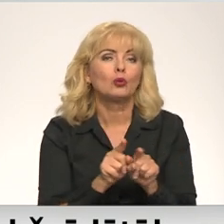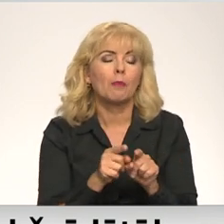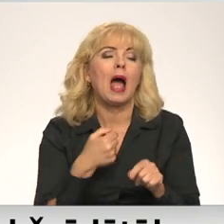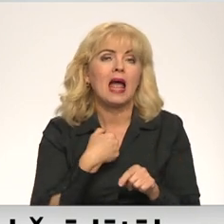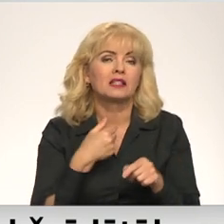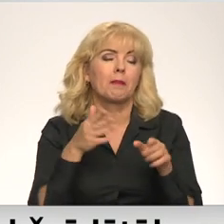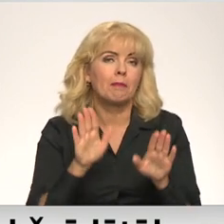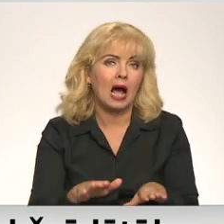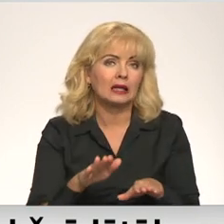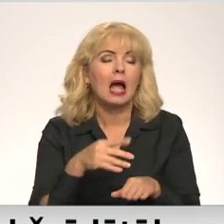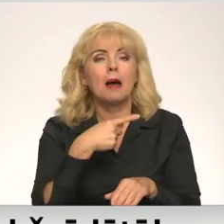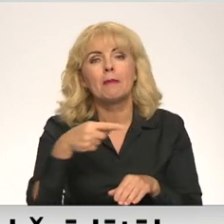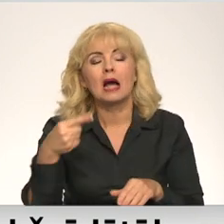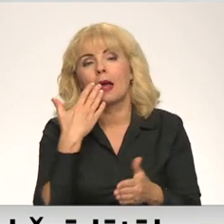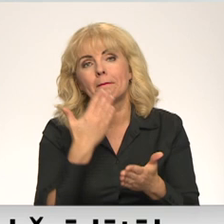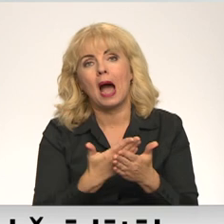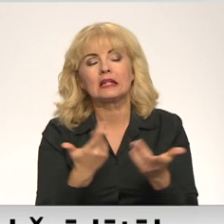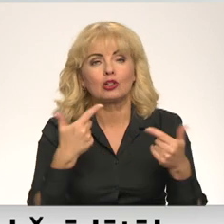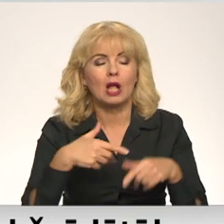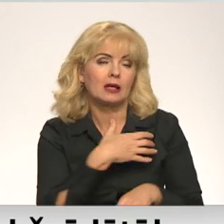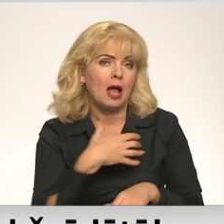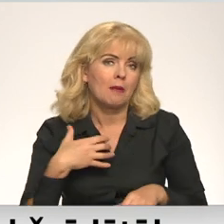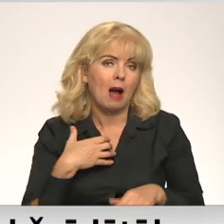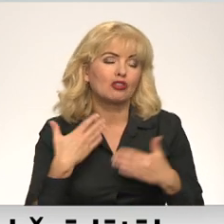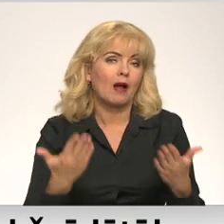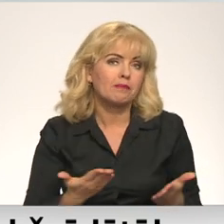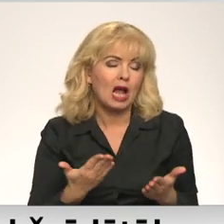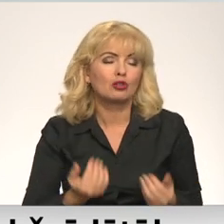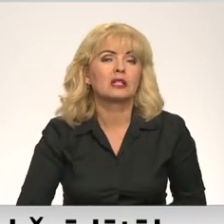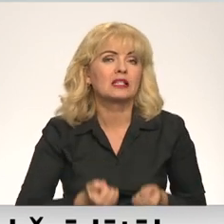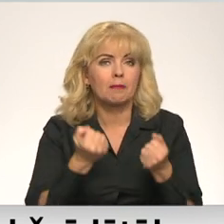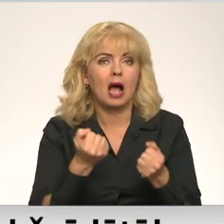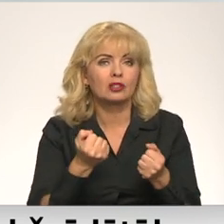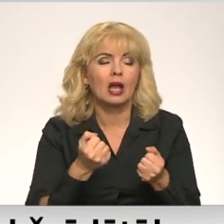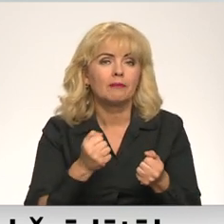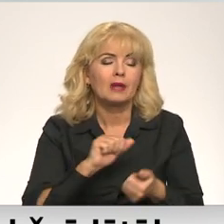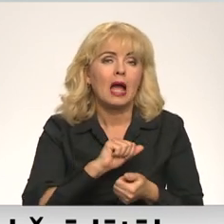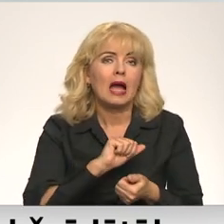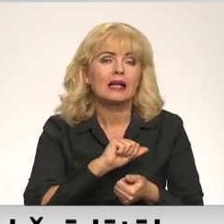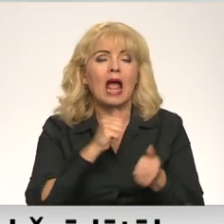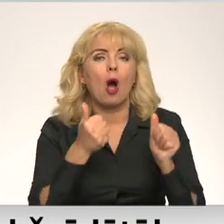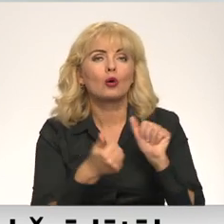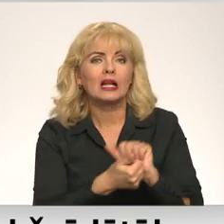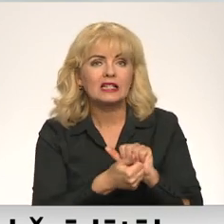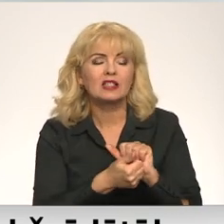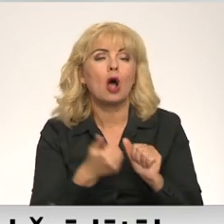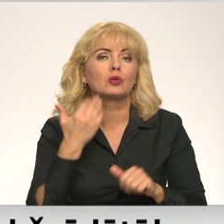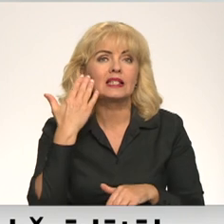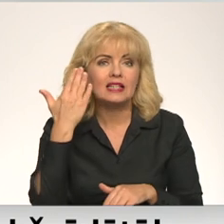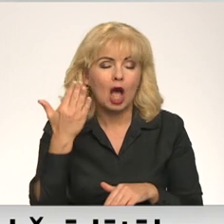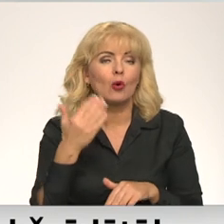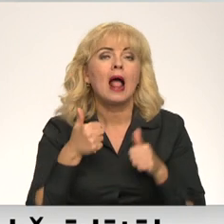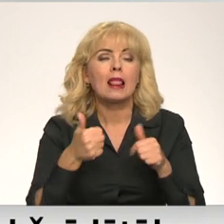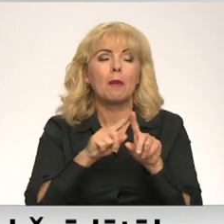Pārējo parādīs laiks. Pašvaldība pašlaik piedzīvo ļoti smagnēja reorganizāciju, un es ceru, ka tās labās